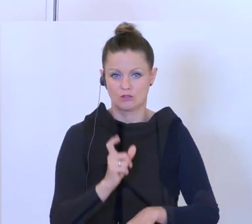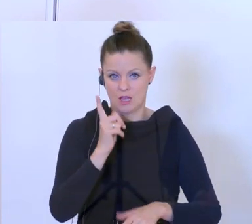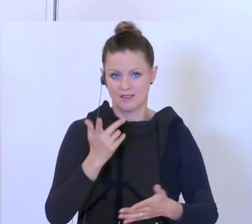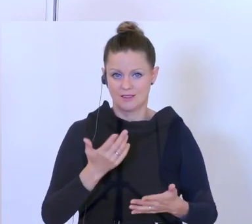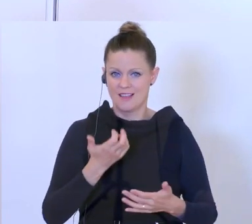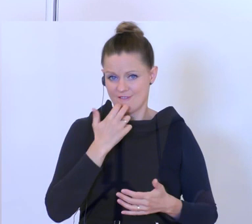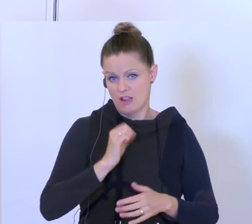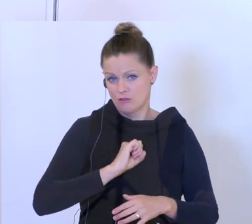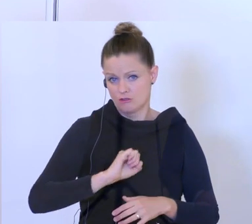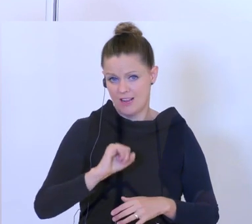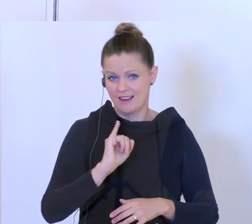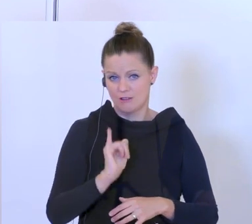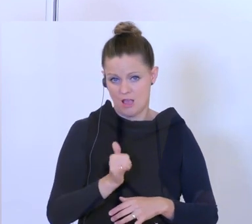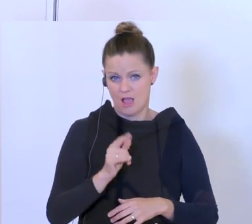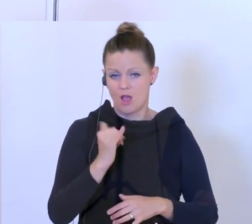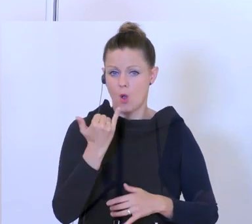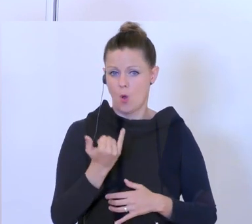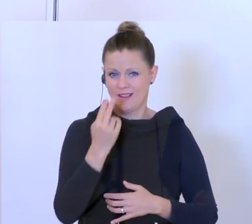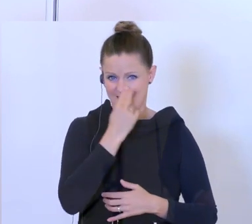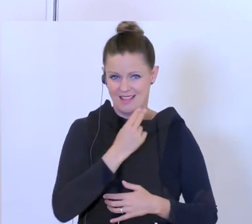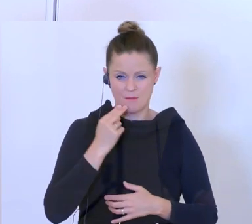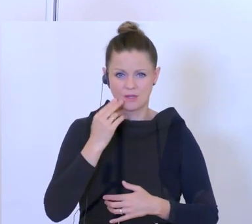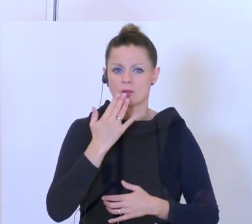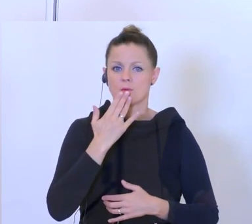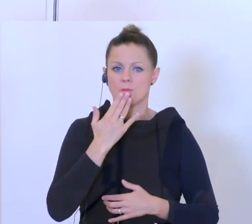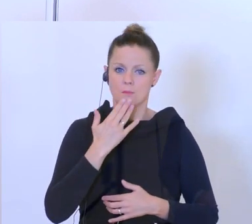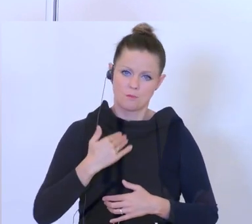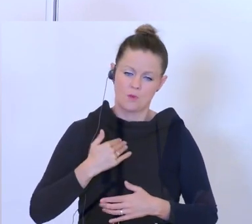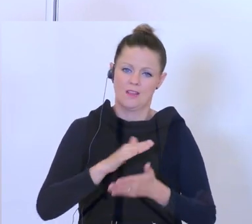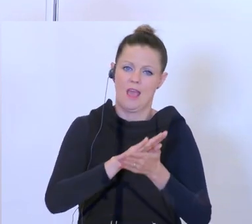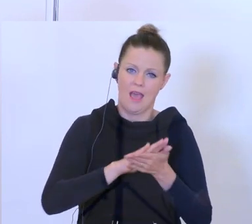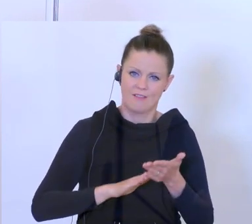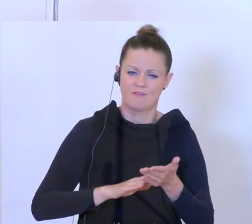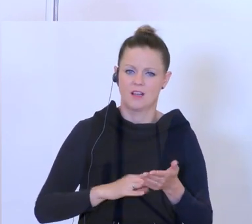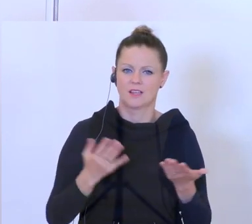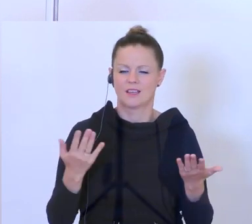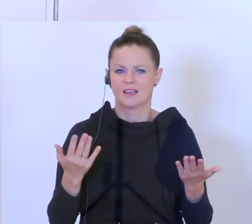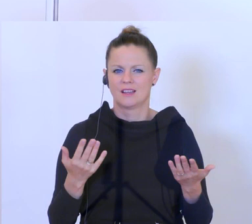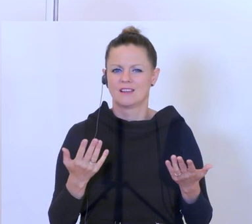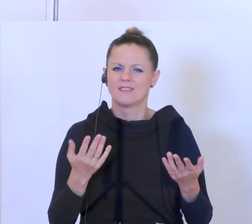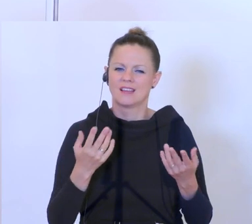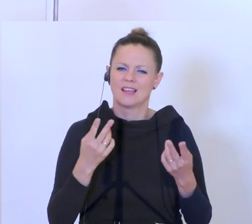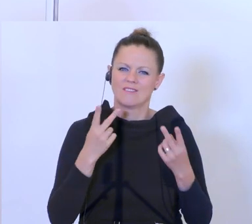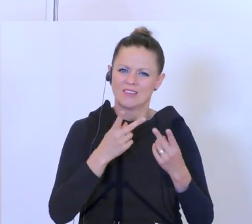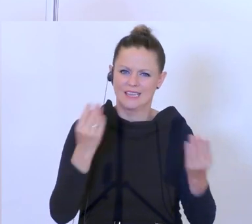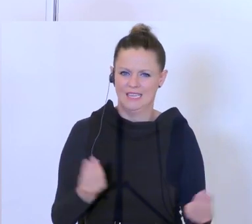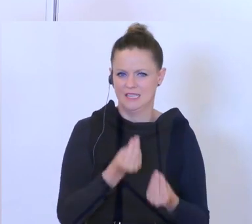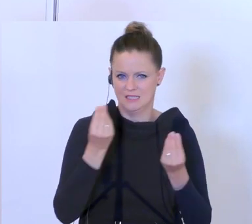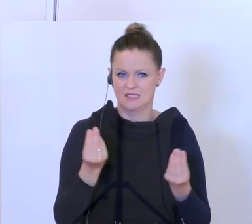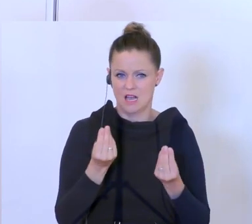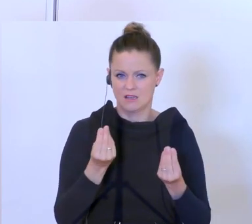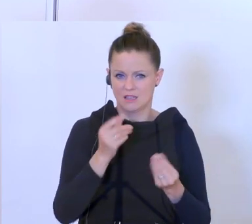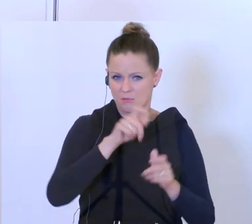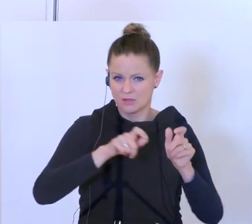jedenfalls heute Nachmittag schon damit beginnen und alle relevanten Beteiligten hier an den Tisch